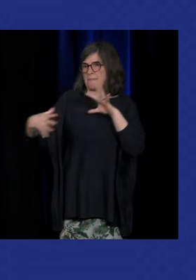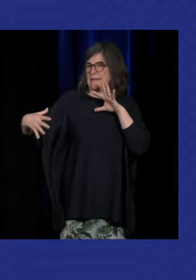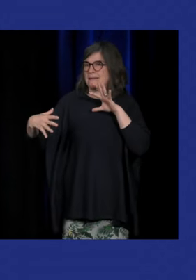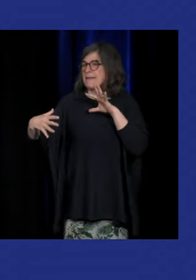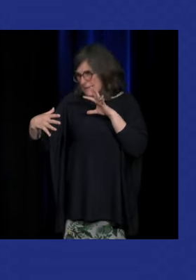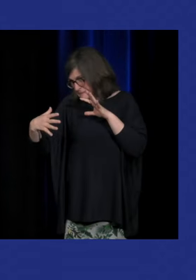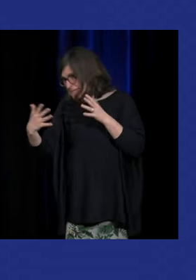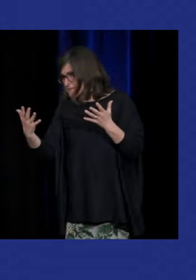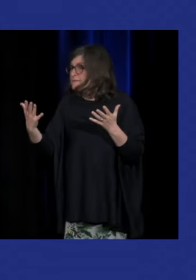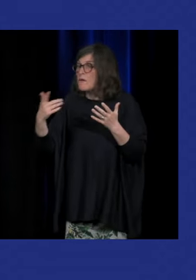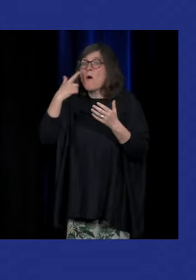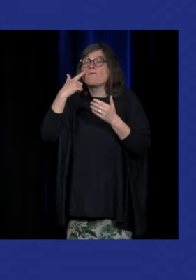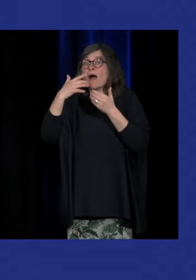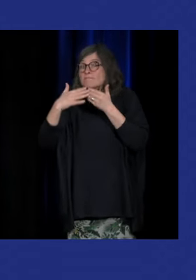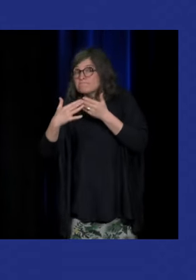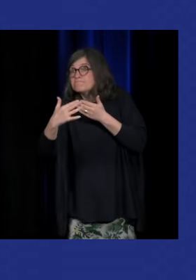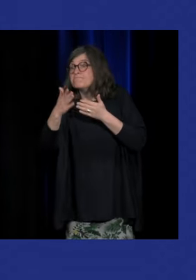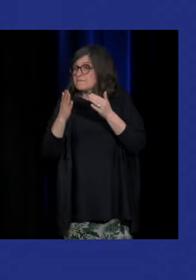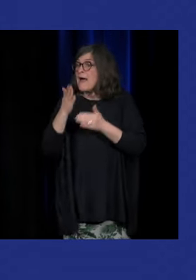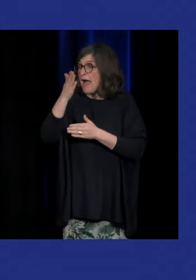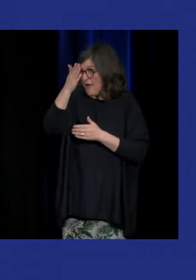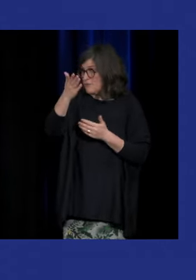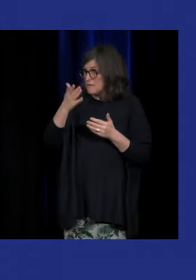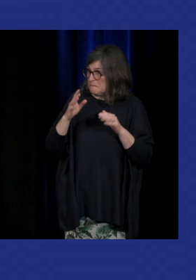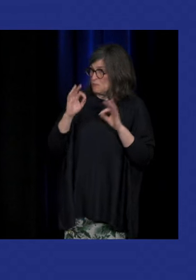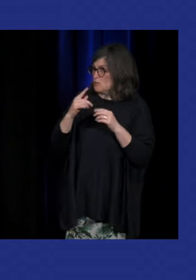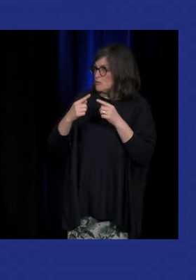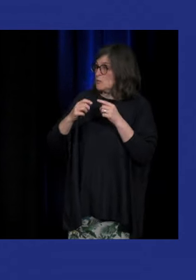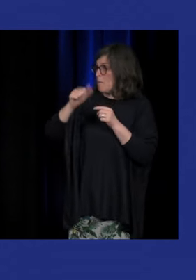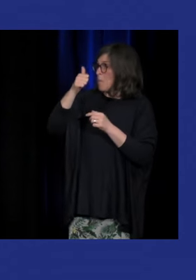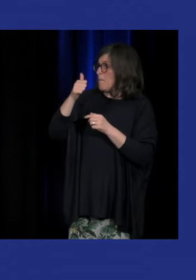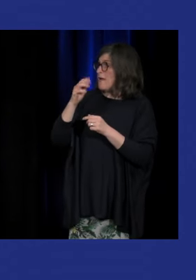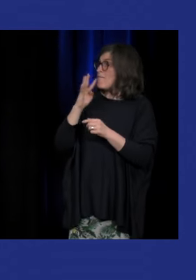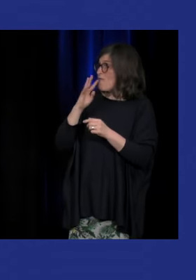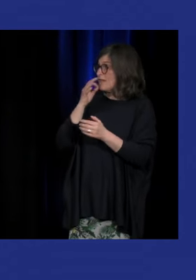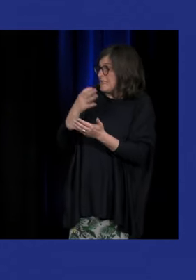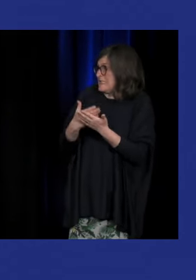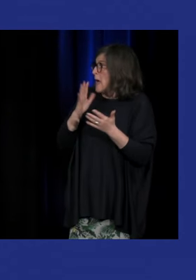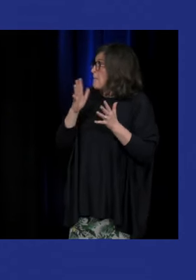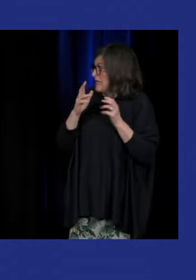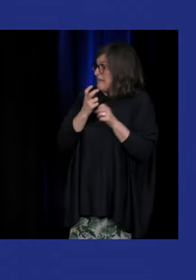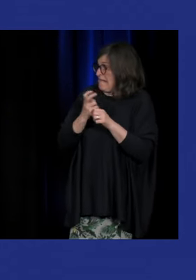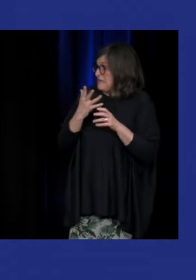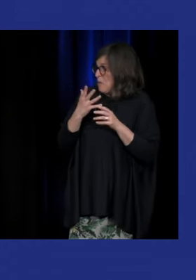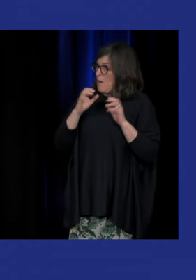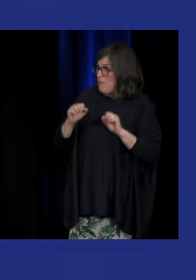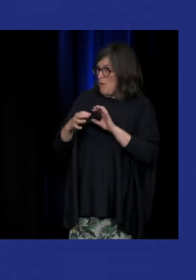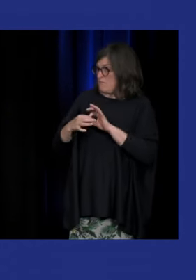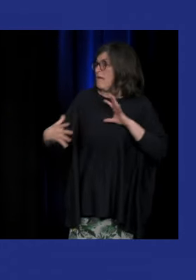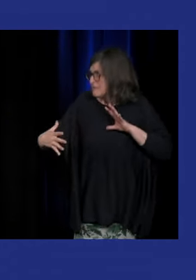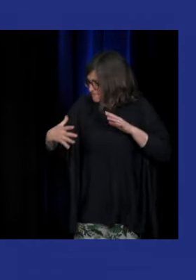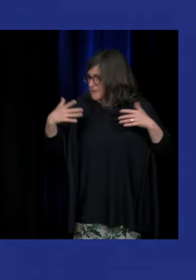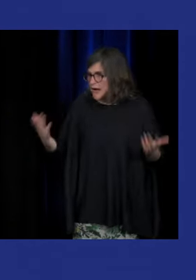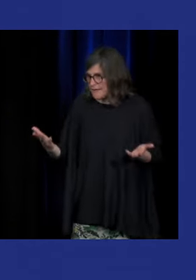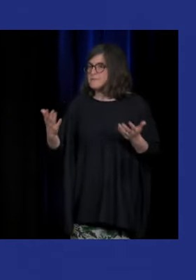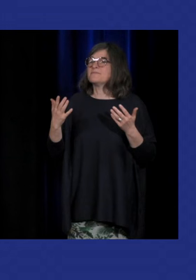c'est quelque chose qui avait été abordé d'ailleurs ce risque d'éclatement lors de la première séance alors voilà donc je ainsi qui finalement